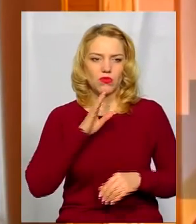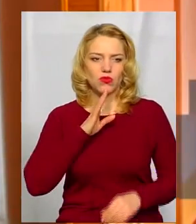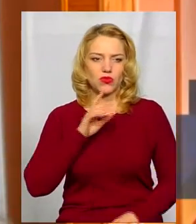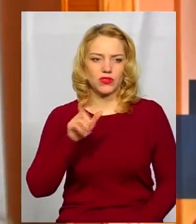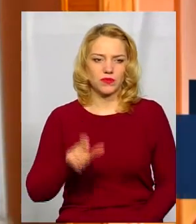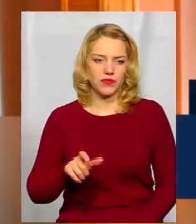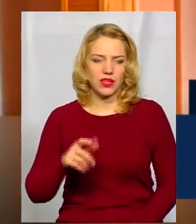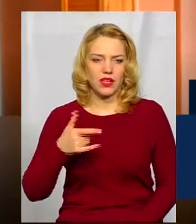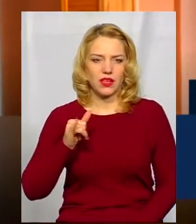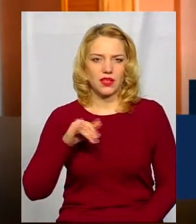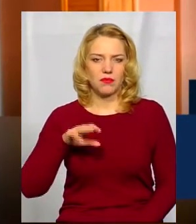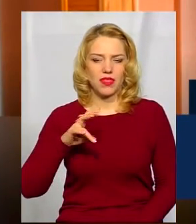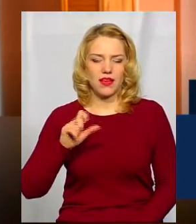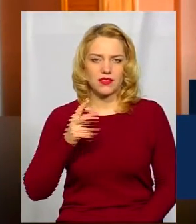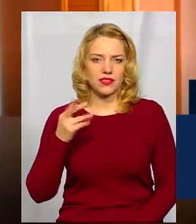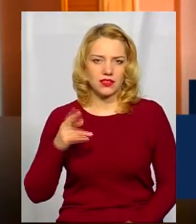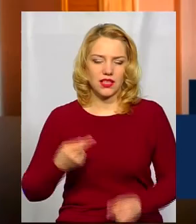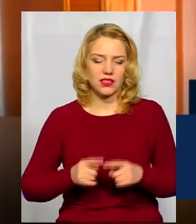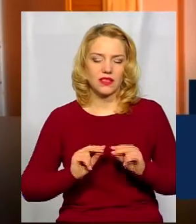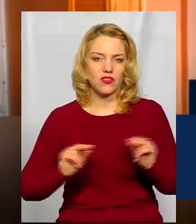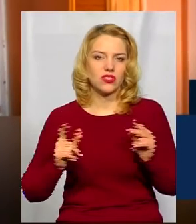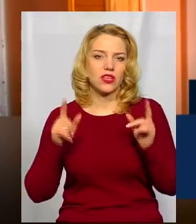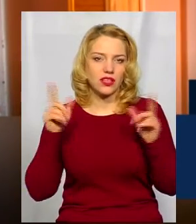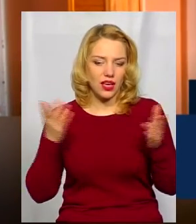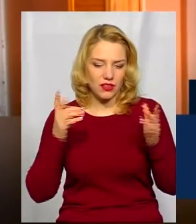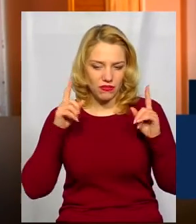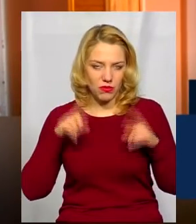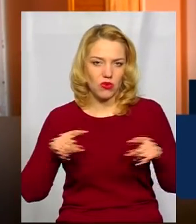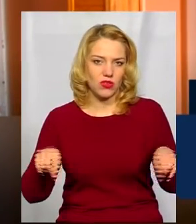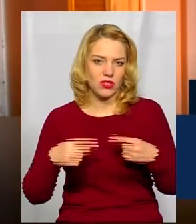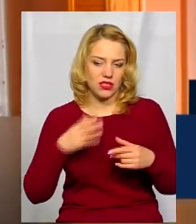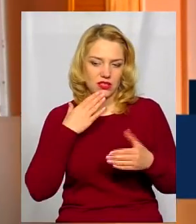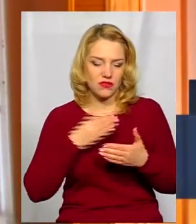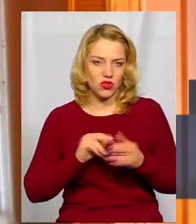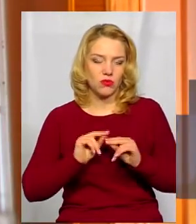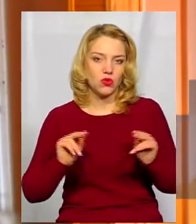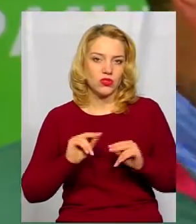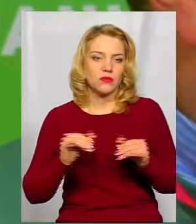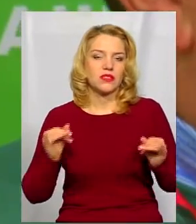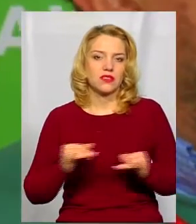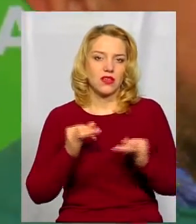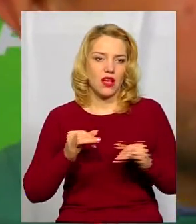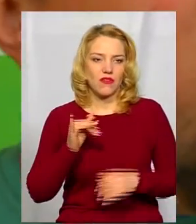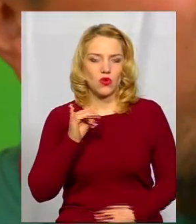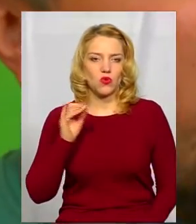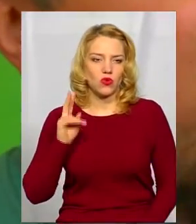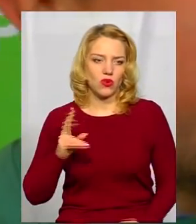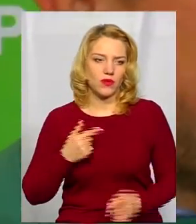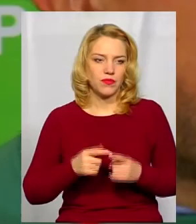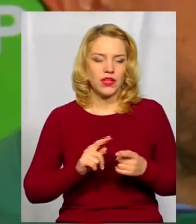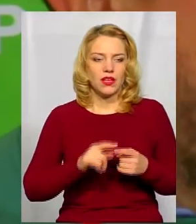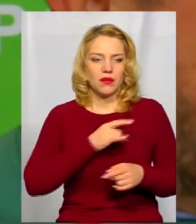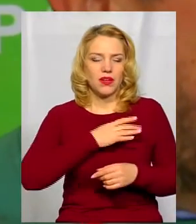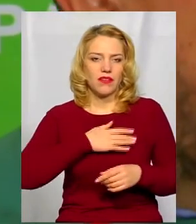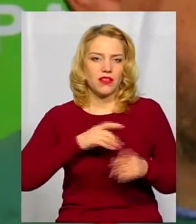Це вчитель, який вміє організувати своїм учням цікавий урок, вміє організувати нам дозвілля. Засновник приватної школи в